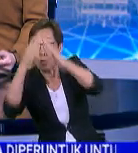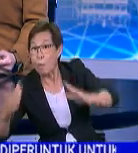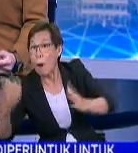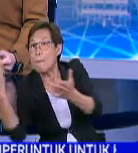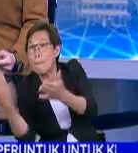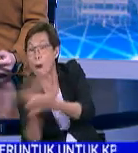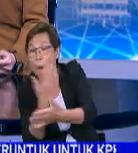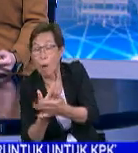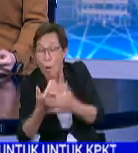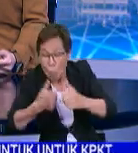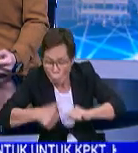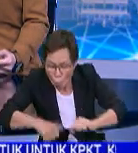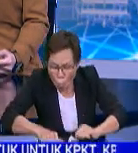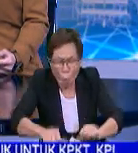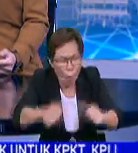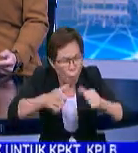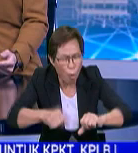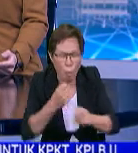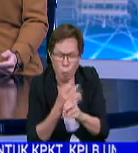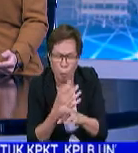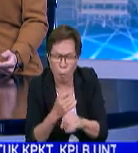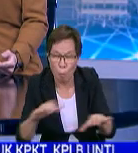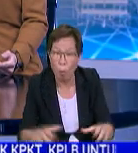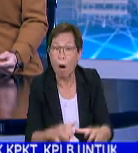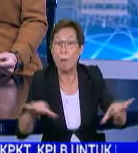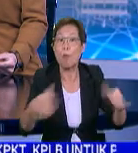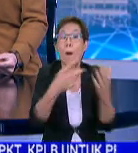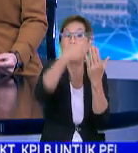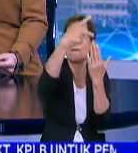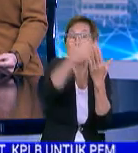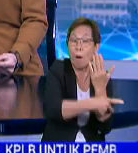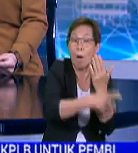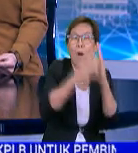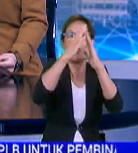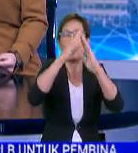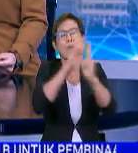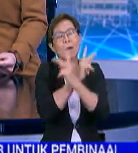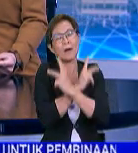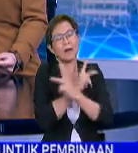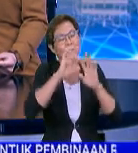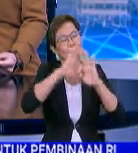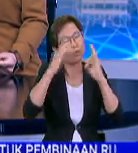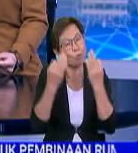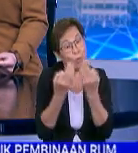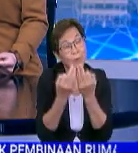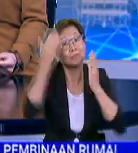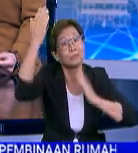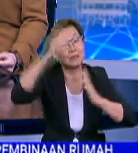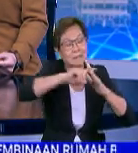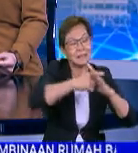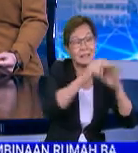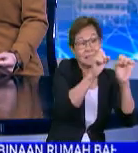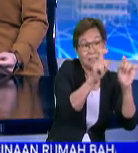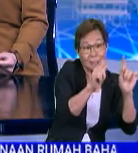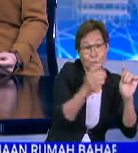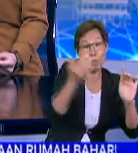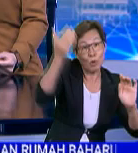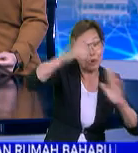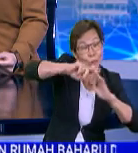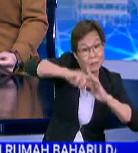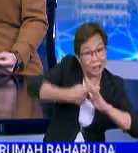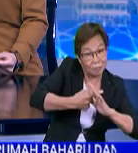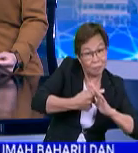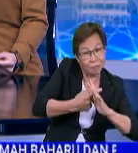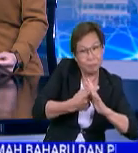kediaman terus giat dilakukan melalui pelaksanaan inisiatif Rumah Kasih Keluarga Malaysia. Bermula Sabtu lalu, inisiatif